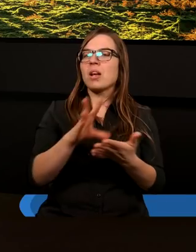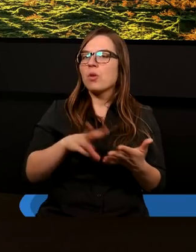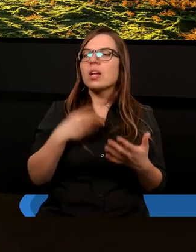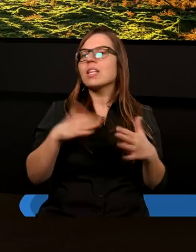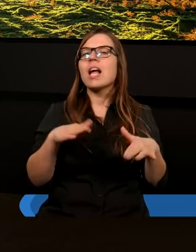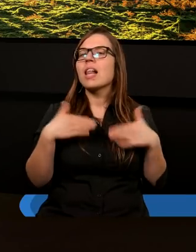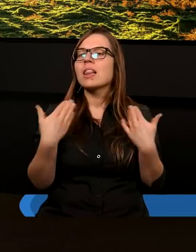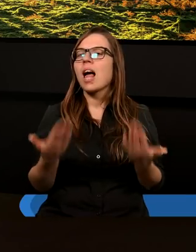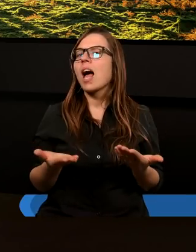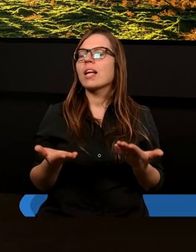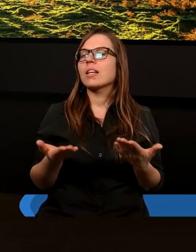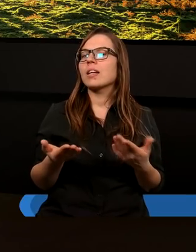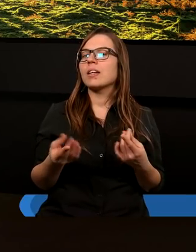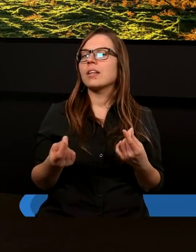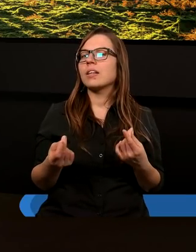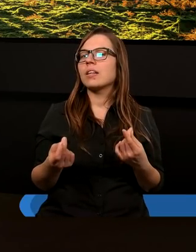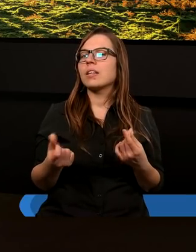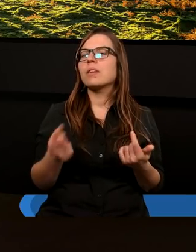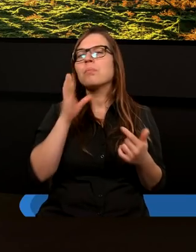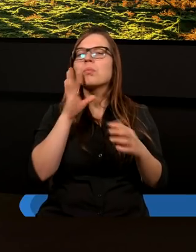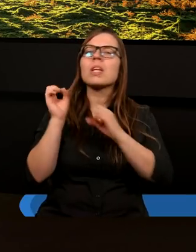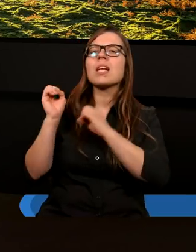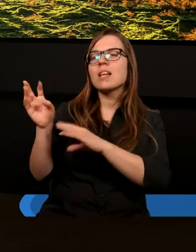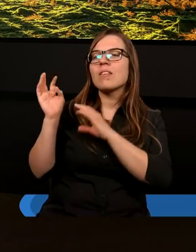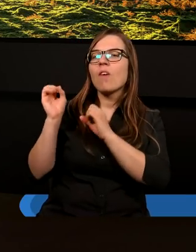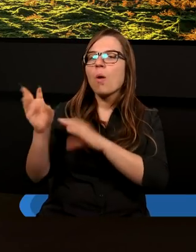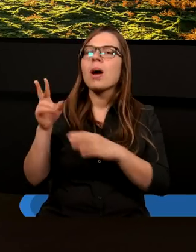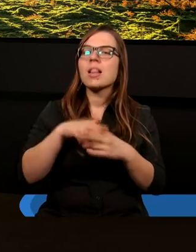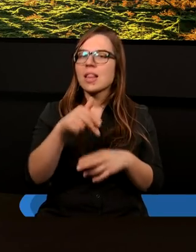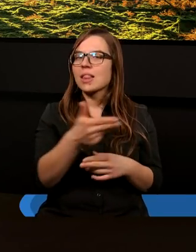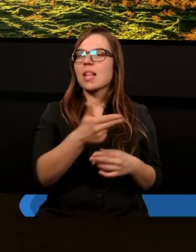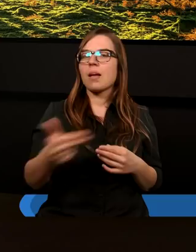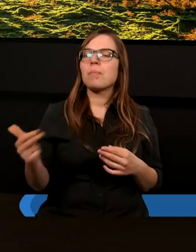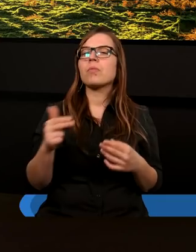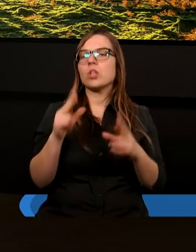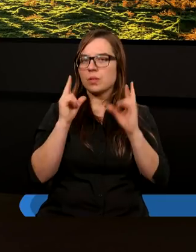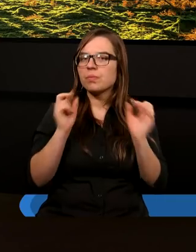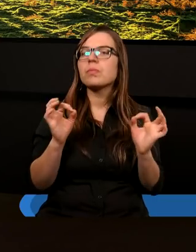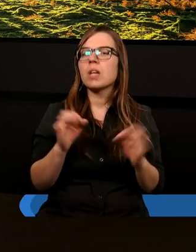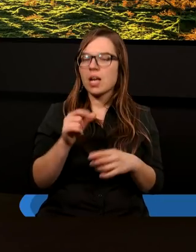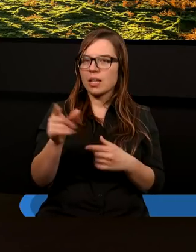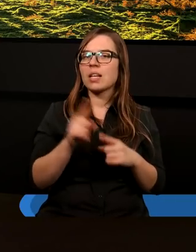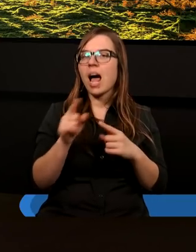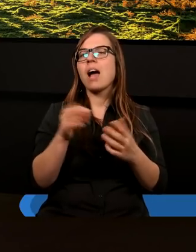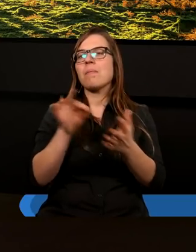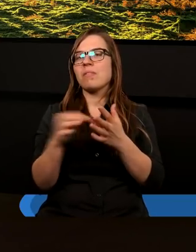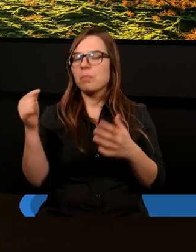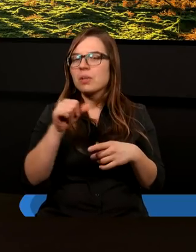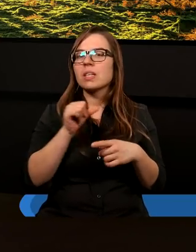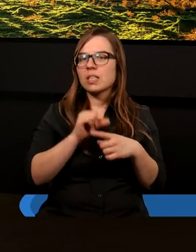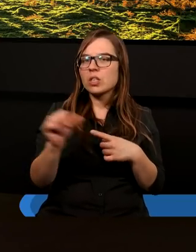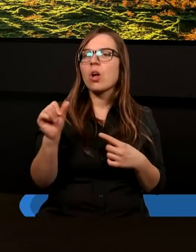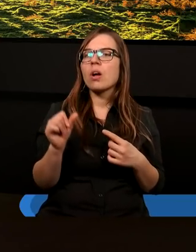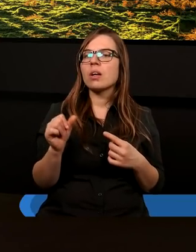nie daje takiej informacji na ten temat. Są oczywiście wskazane znaki pewne przyjścia Pana